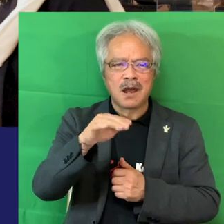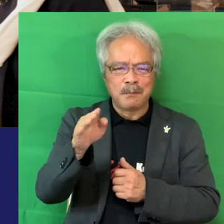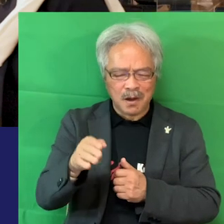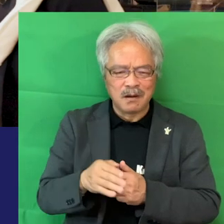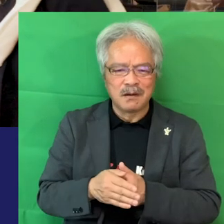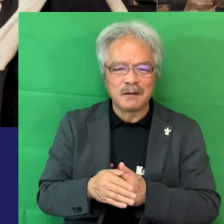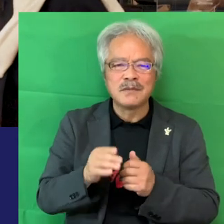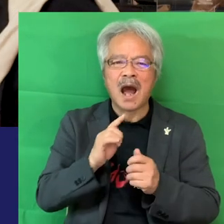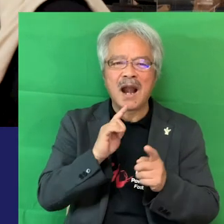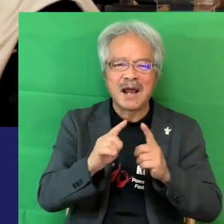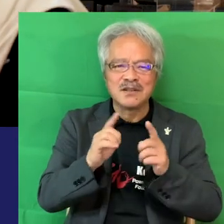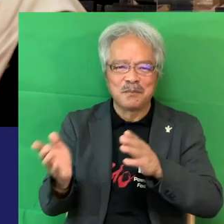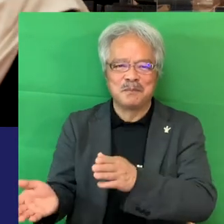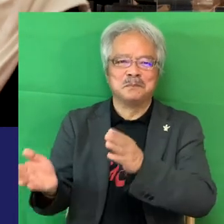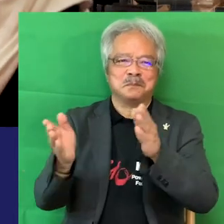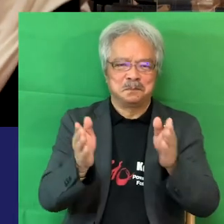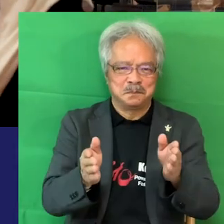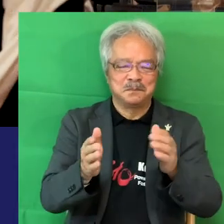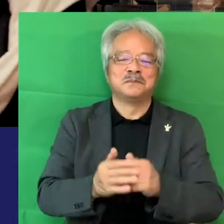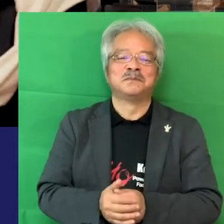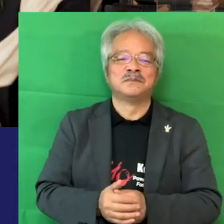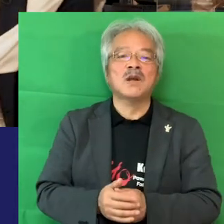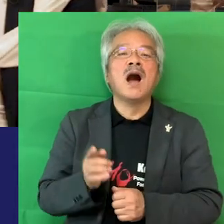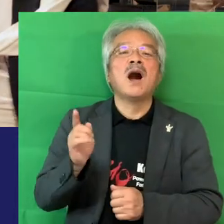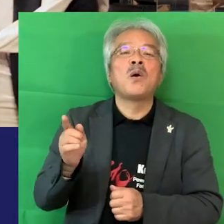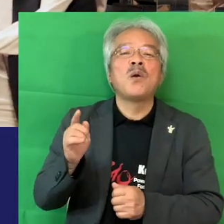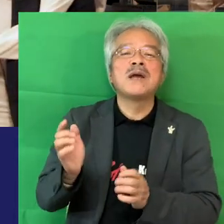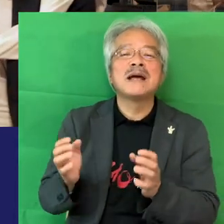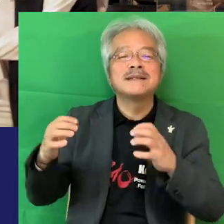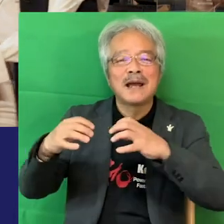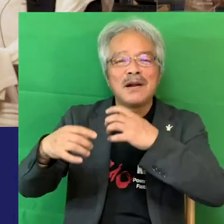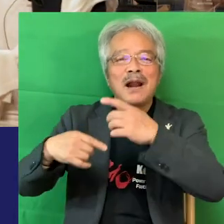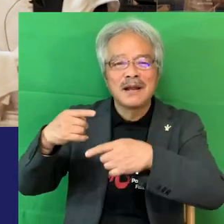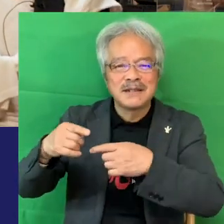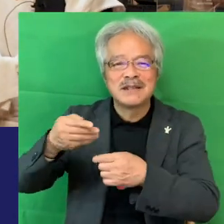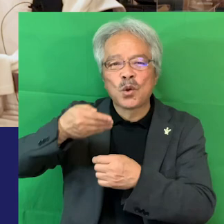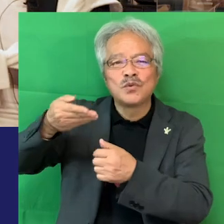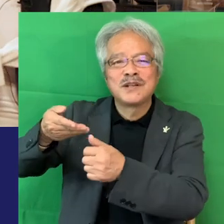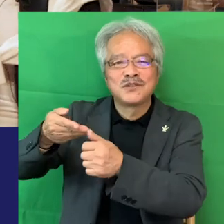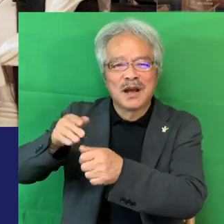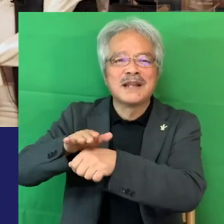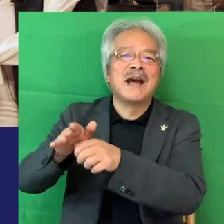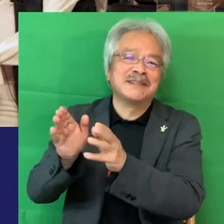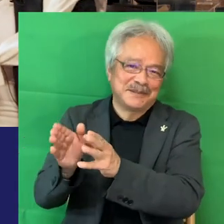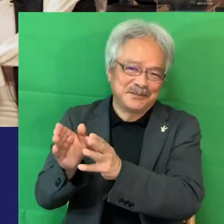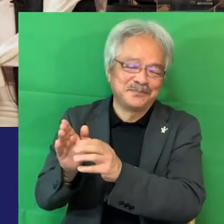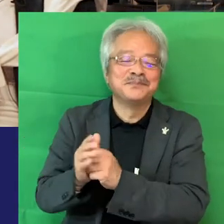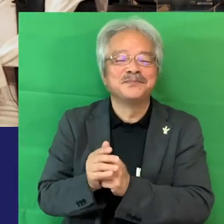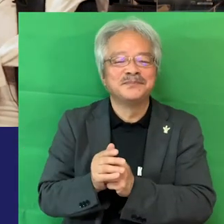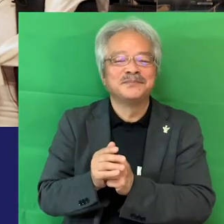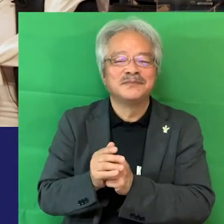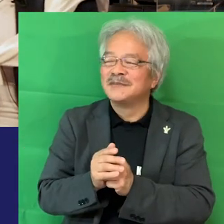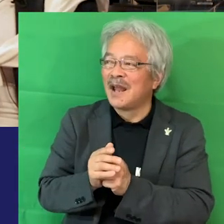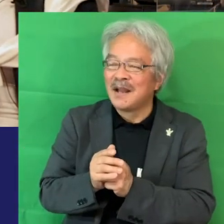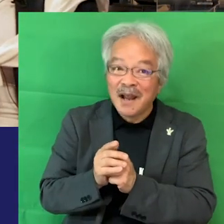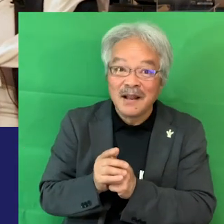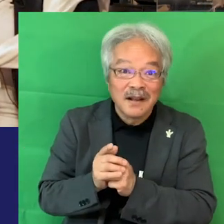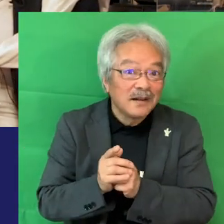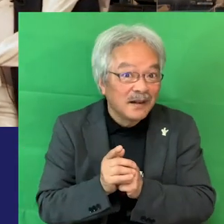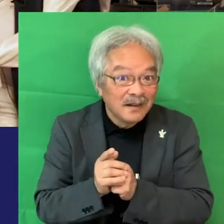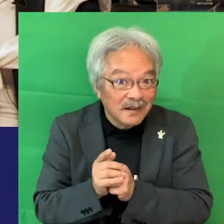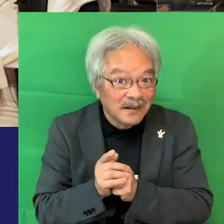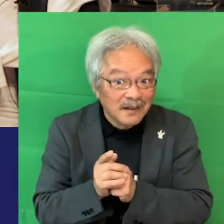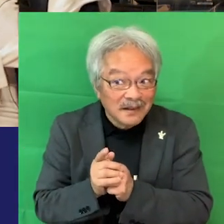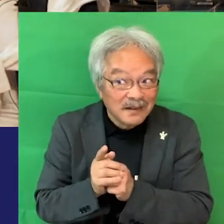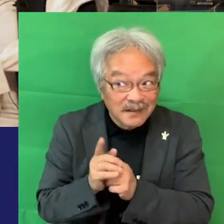話戻すこれはこれですごい話食育は大事なんでちょっとまだ別見る食育